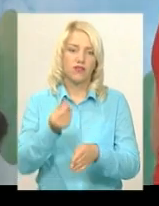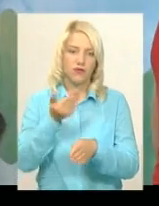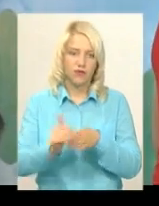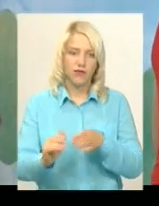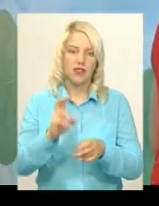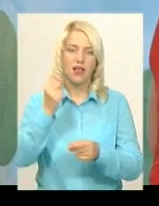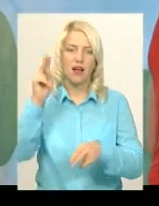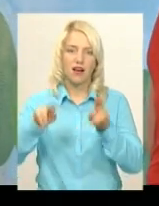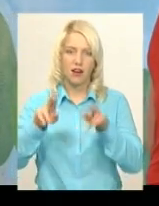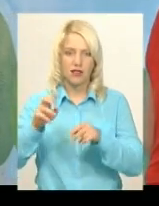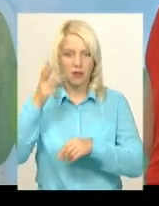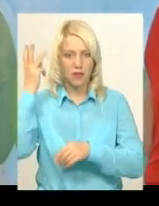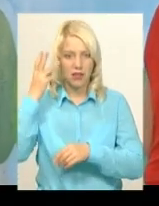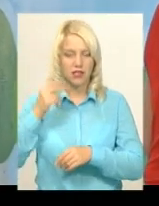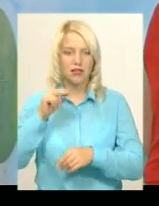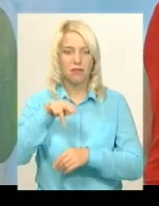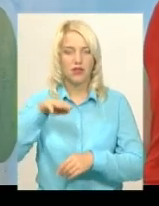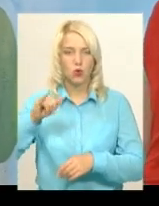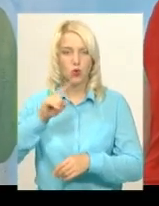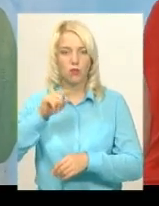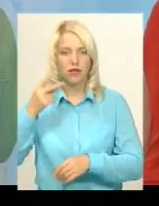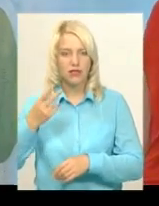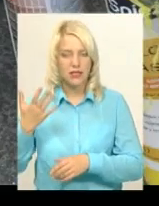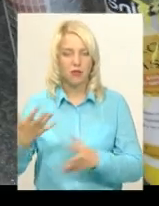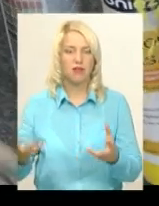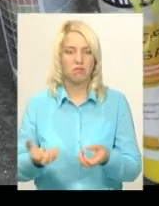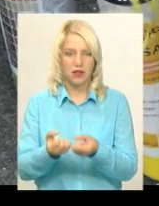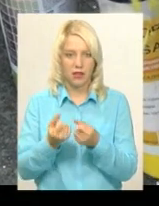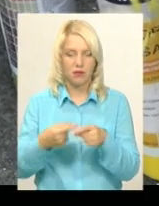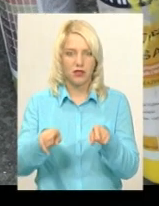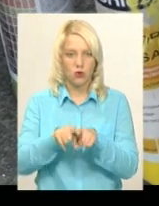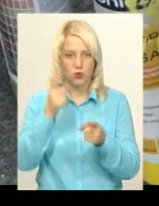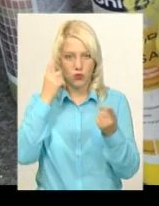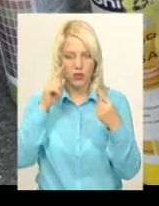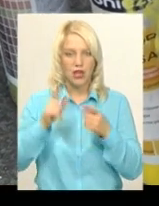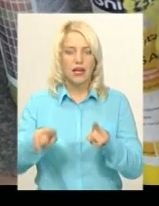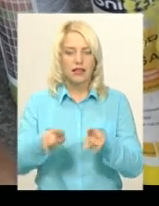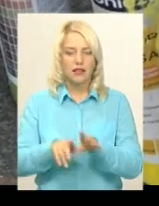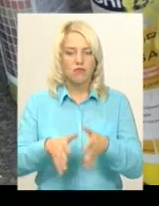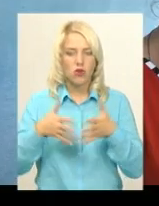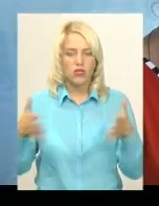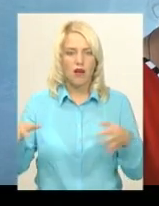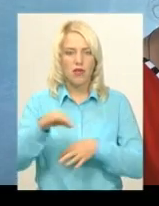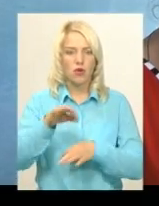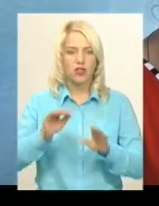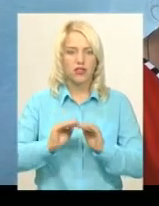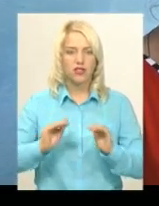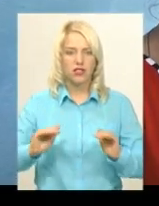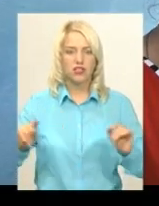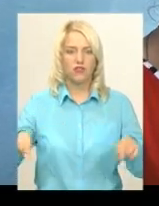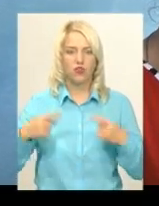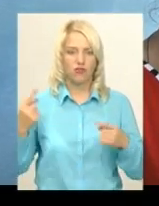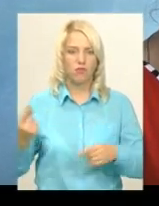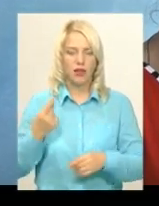роботи. У Хмельницькому училищі номер 25 ідею підтримали. Такий масштабний проєкт діти створюють вперше. Це великий досвід,